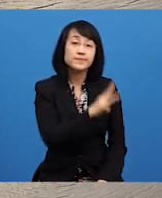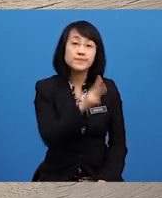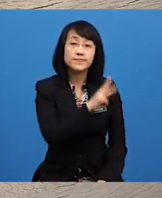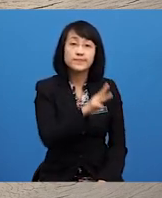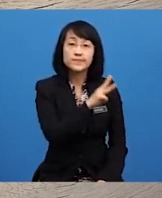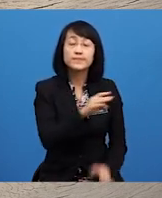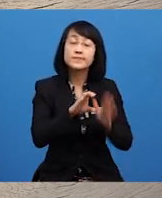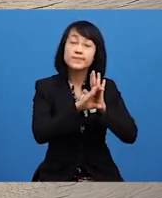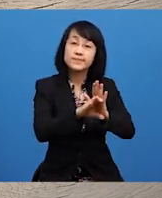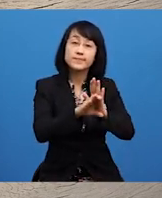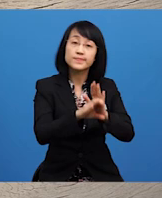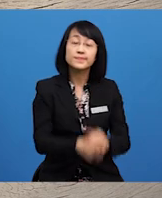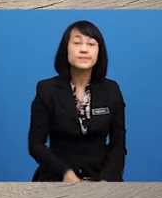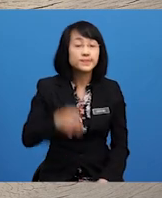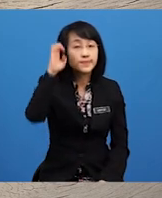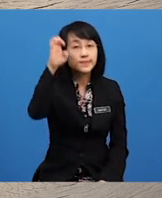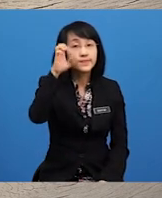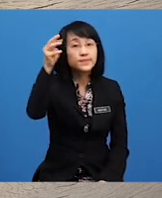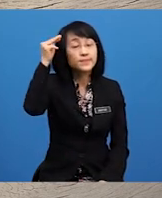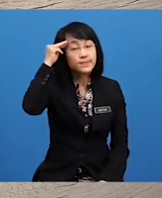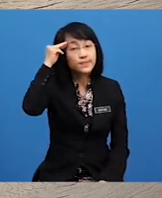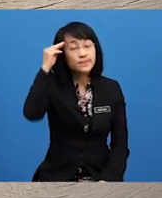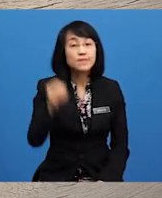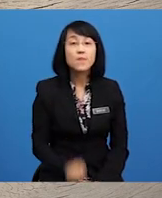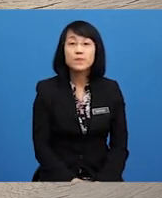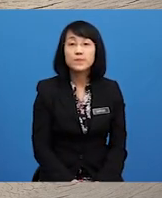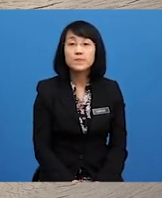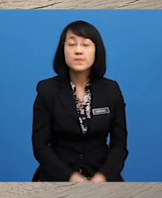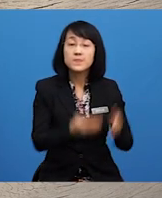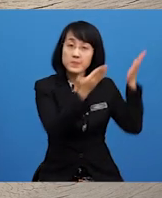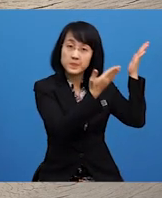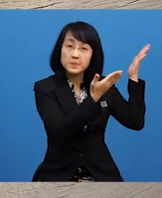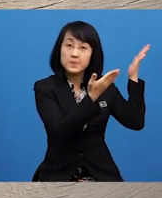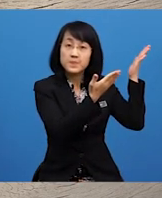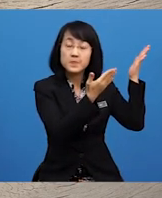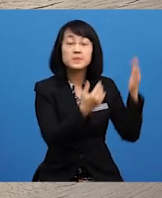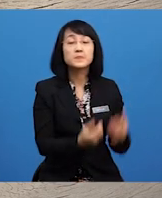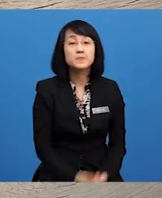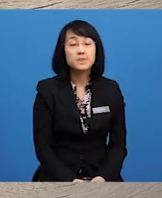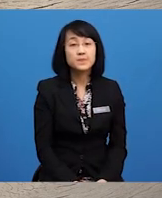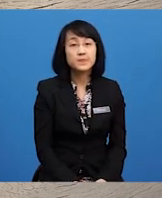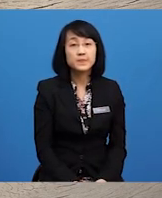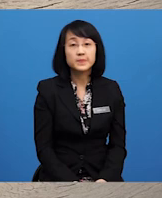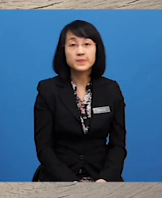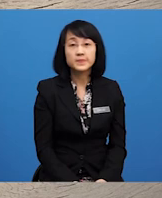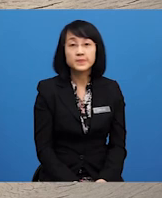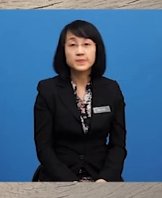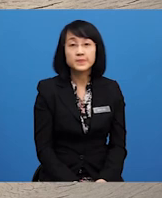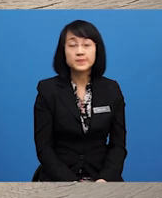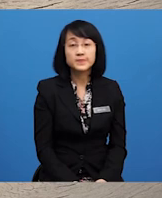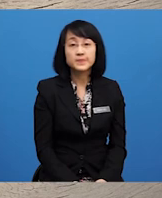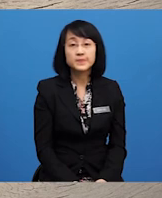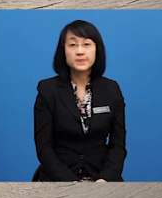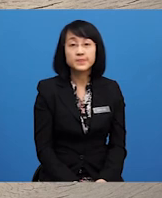Seperti Encik Muhammad Sudin Lebai Ma'ru Rahim